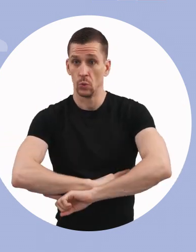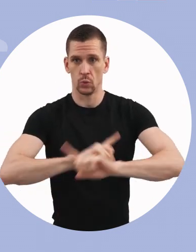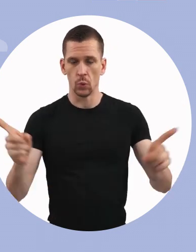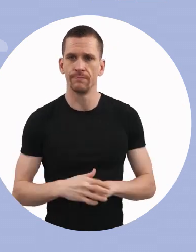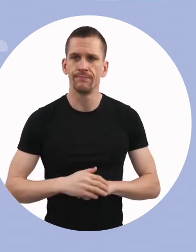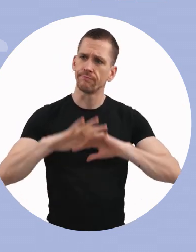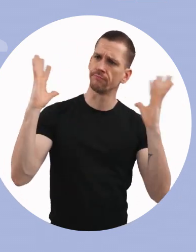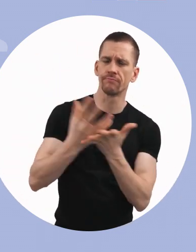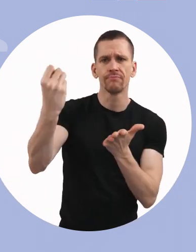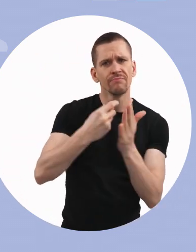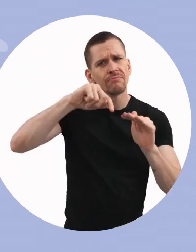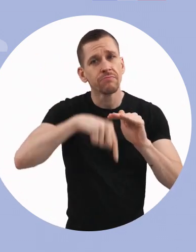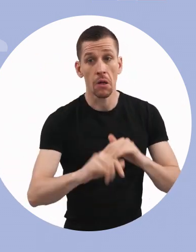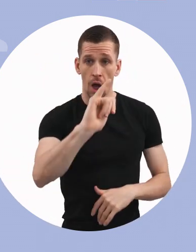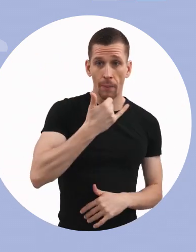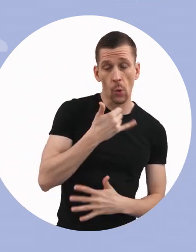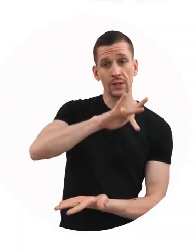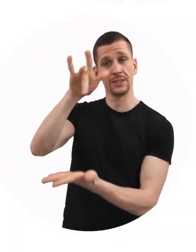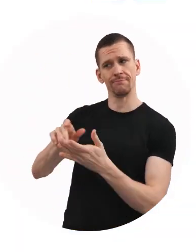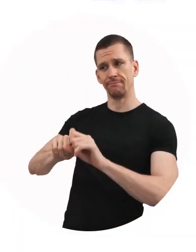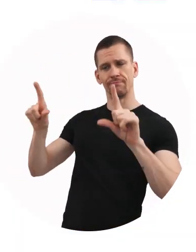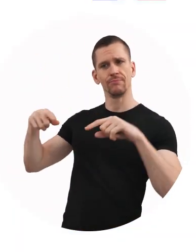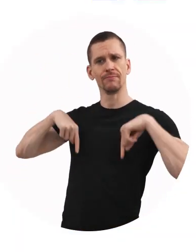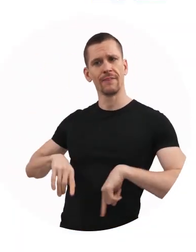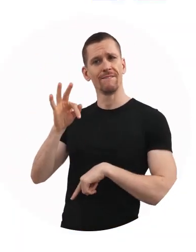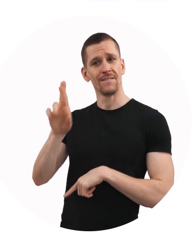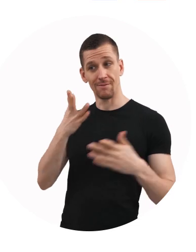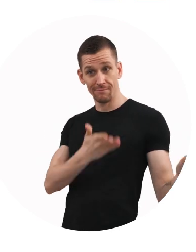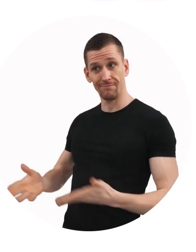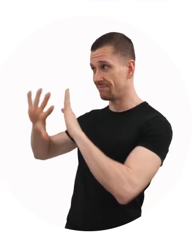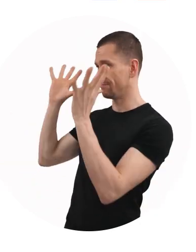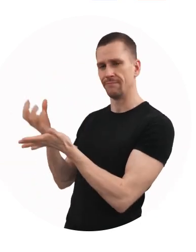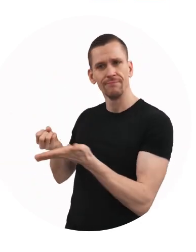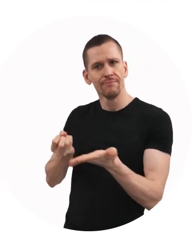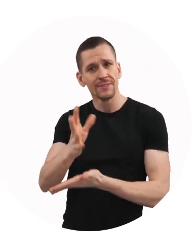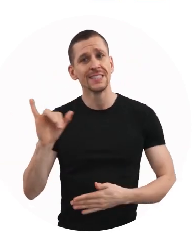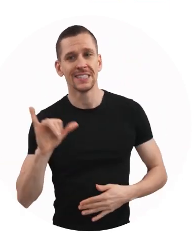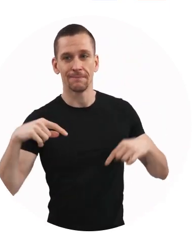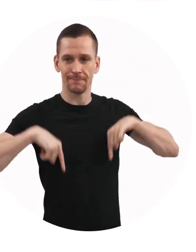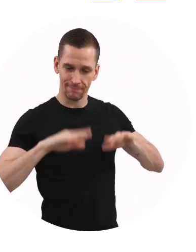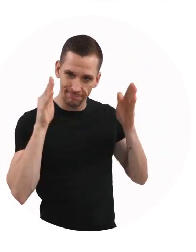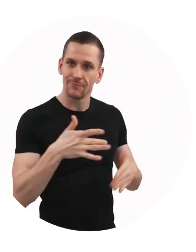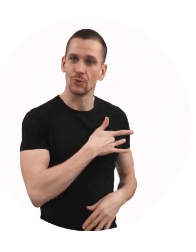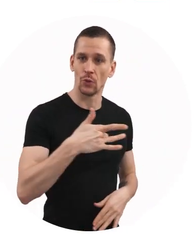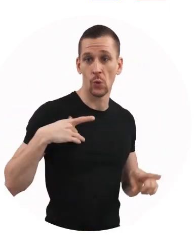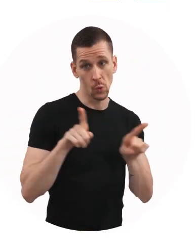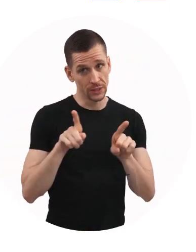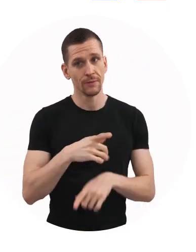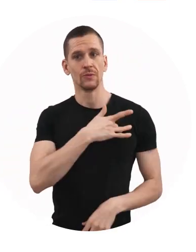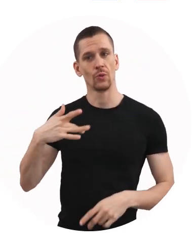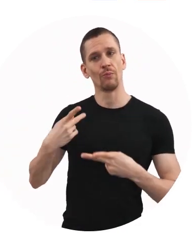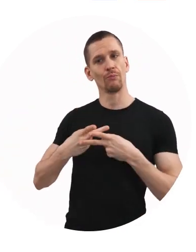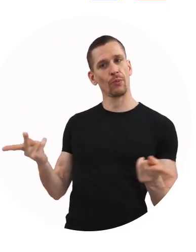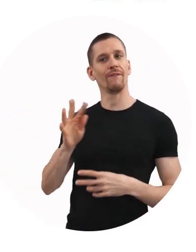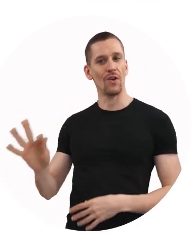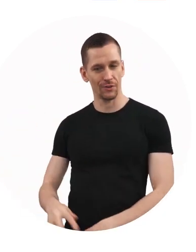Saluez sans serrer la main et évitez les embrassades. Plus d'informations au 0800 130 000 ou sur gouvernement